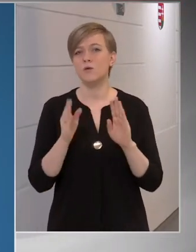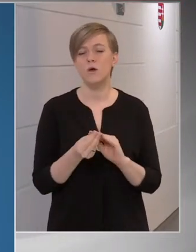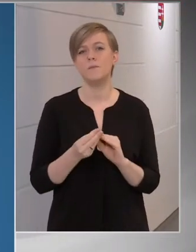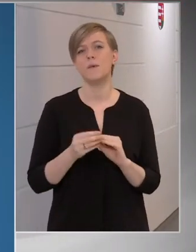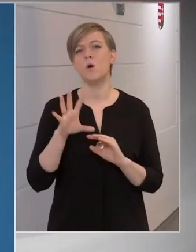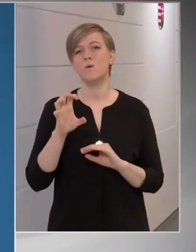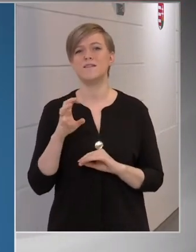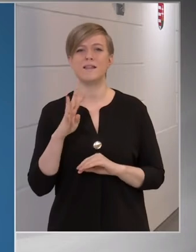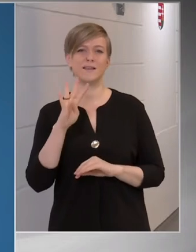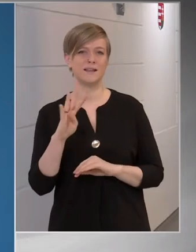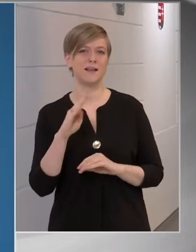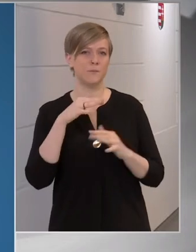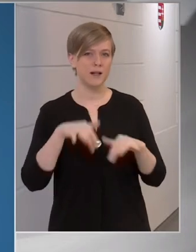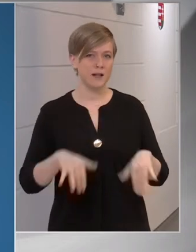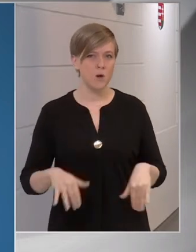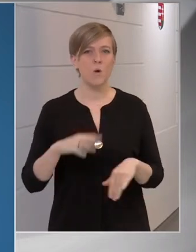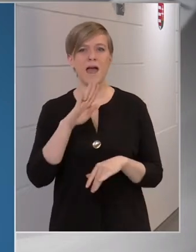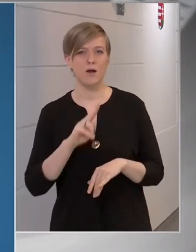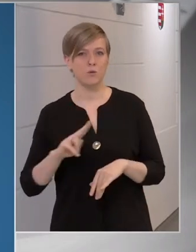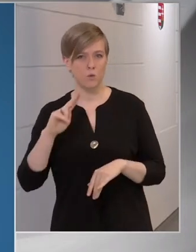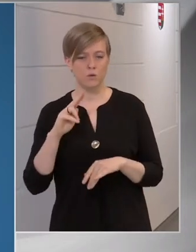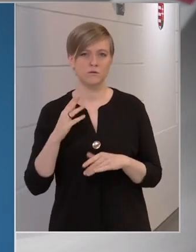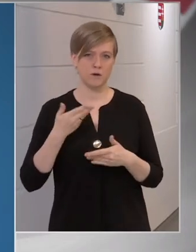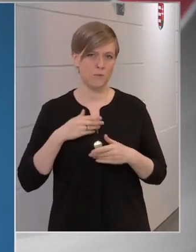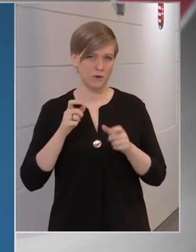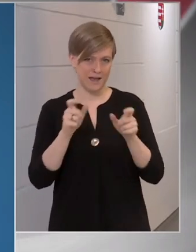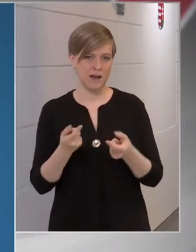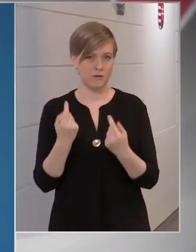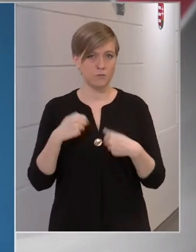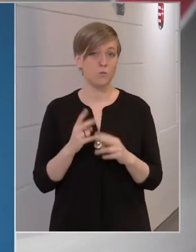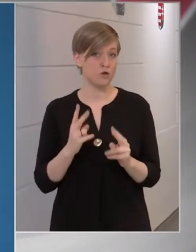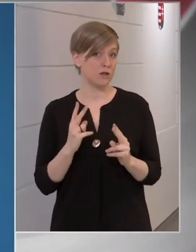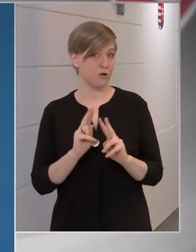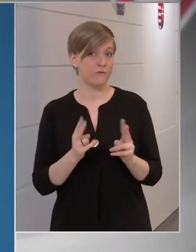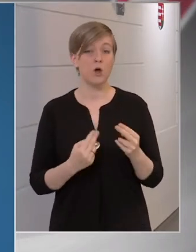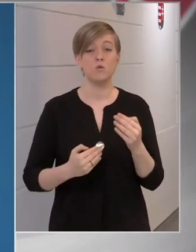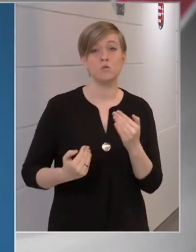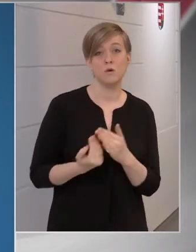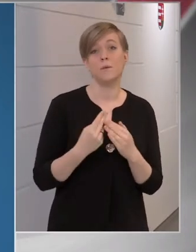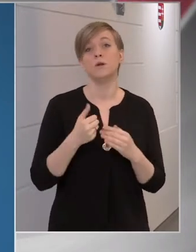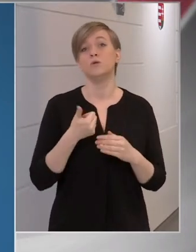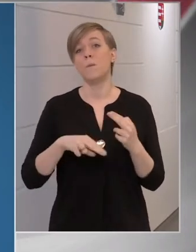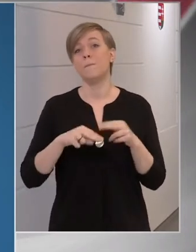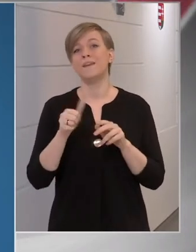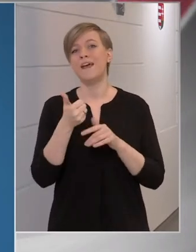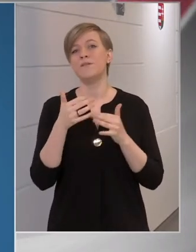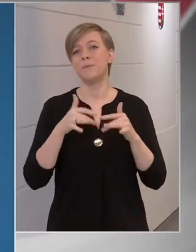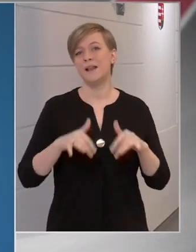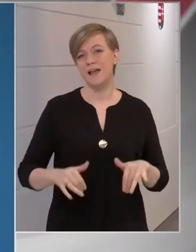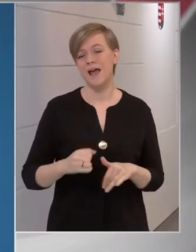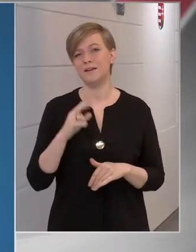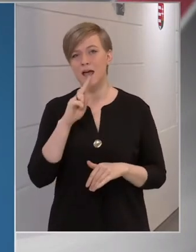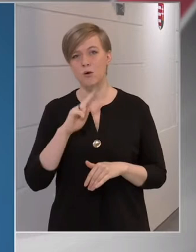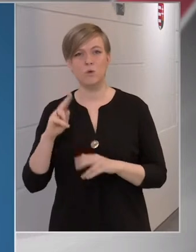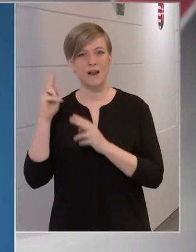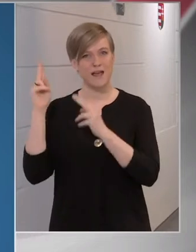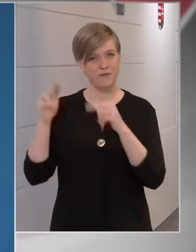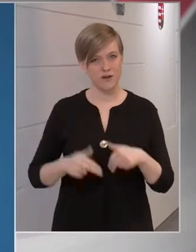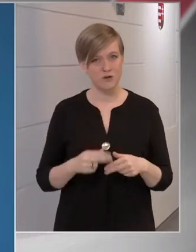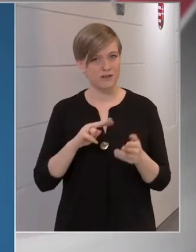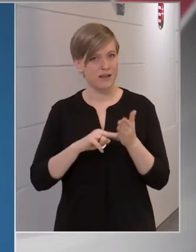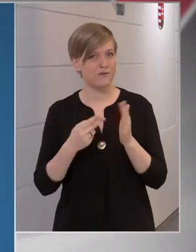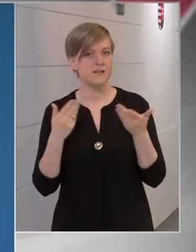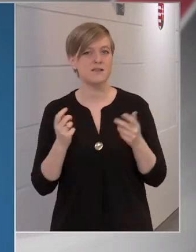504 millió eurót kapott ebből a keretből, most lehetőség nyilik akár további újabb 1 milliárd euró lehívására. Terveze a kormány